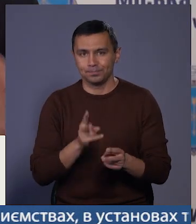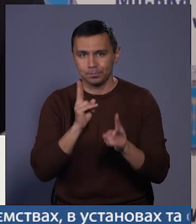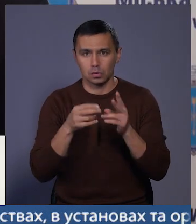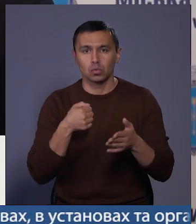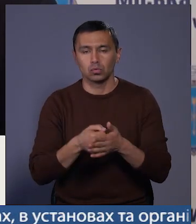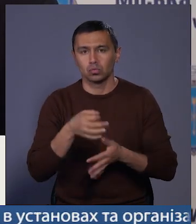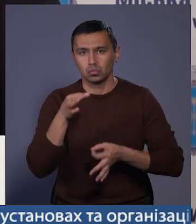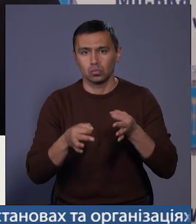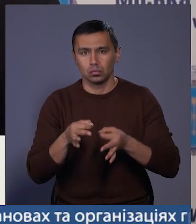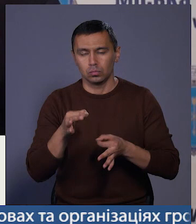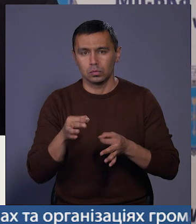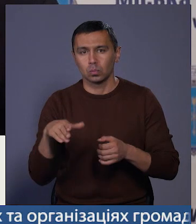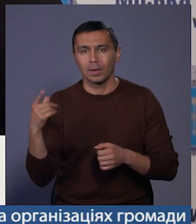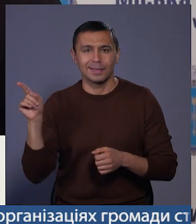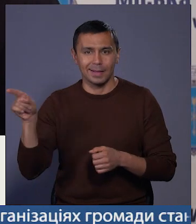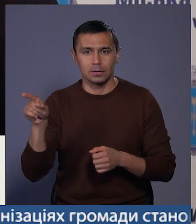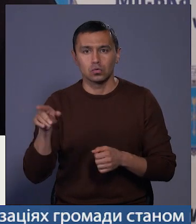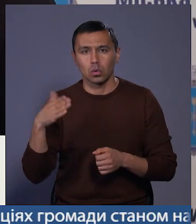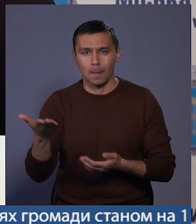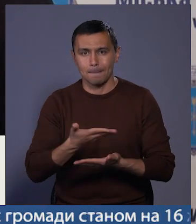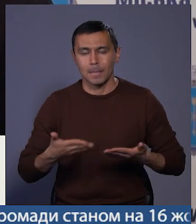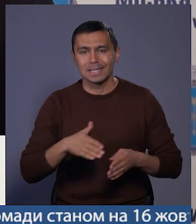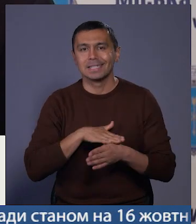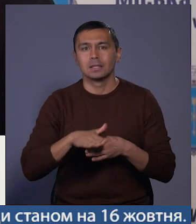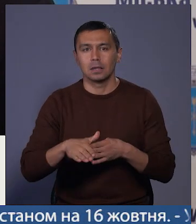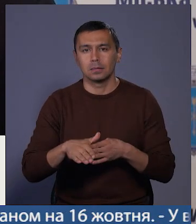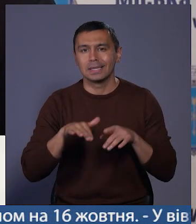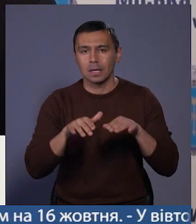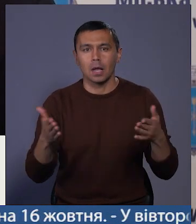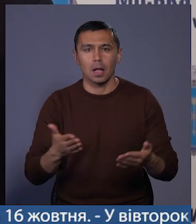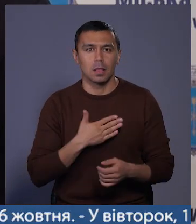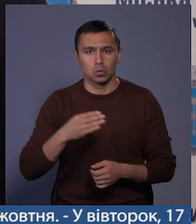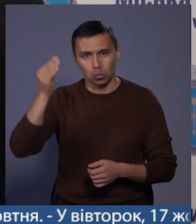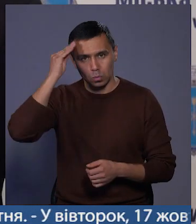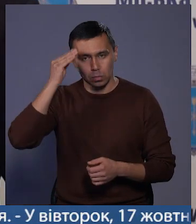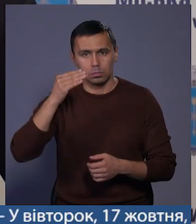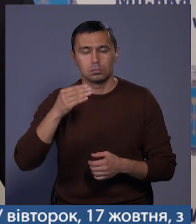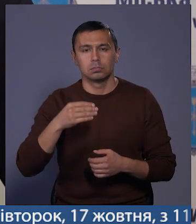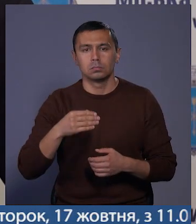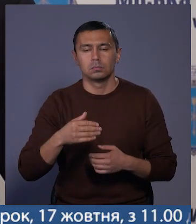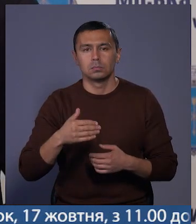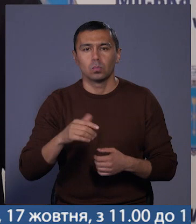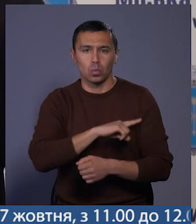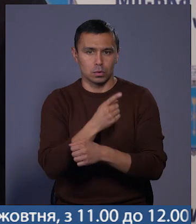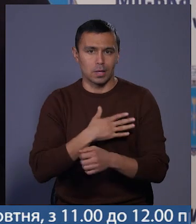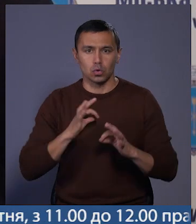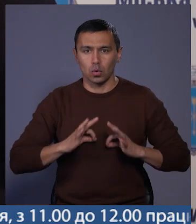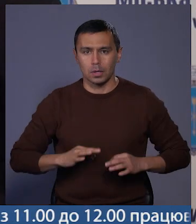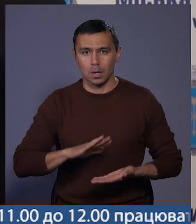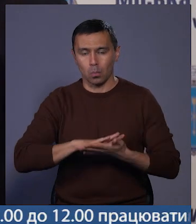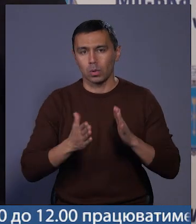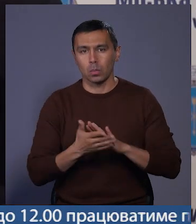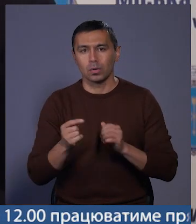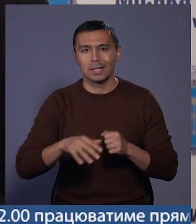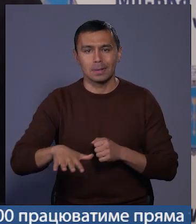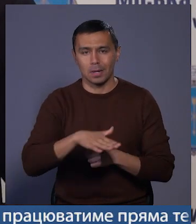з боку тієї сторони. Ми здійснили ті дії, які, на нашу думку, поселять нашу юридичну позицію. По одній земельній